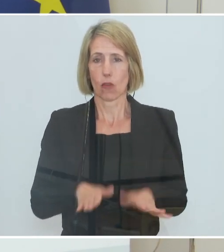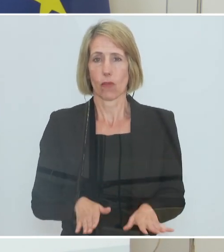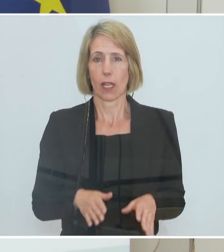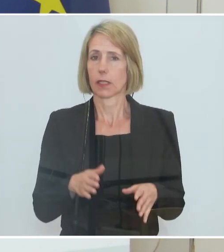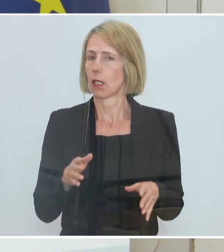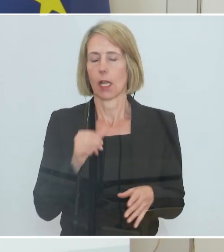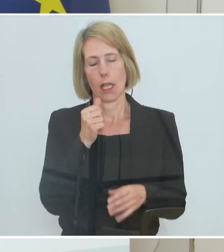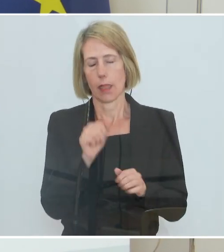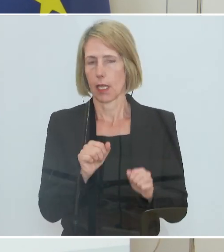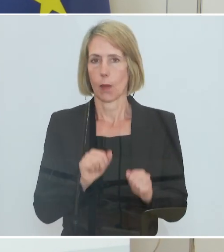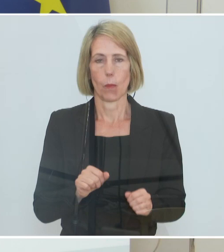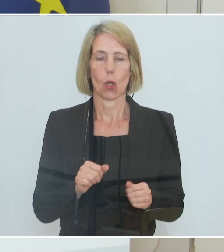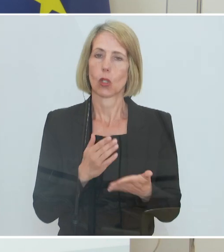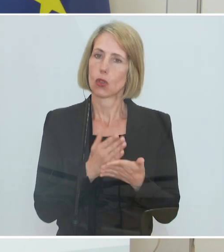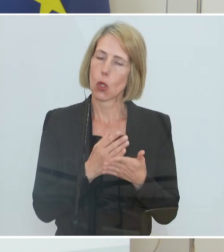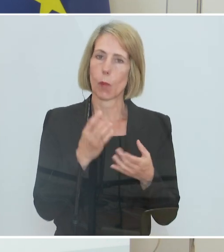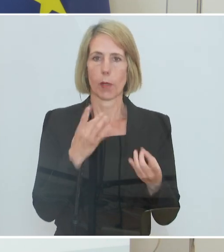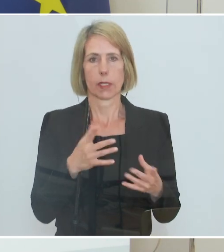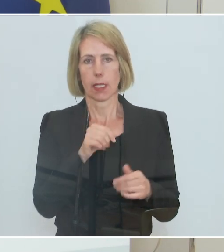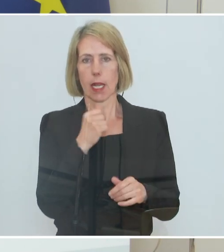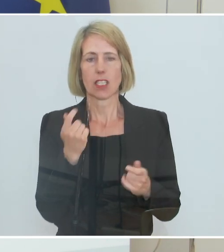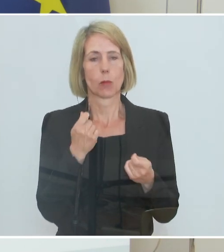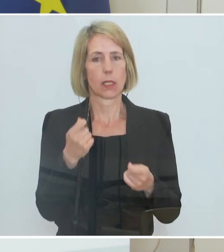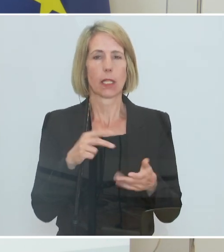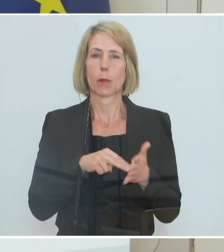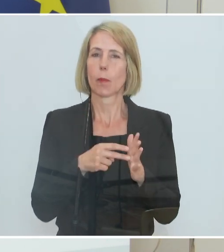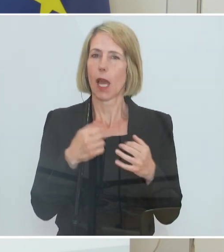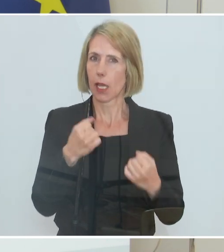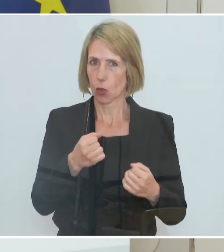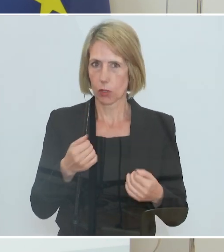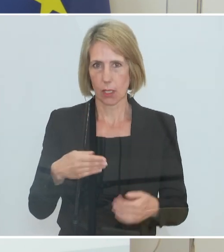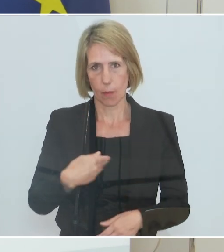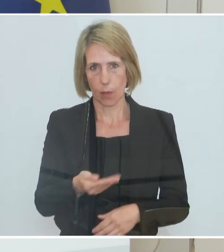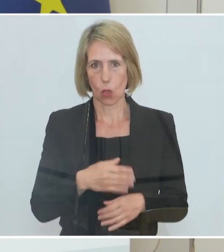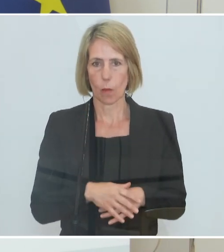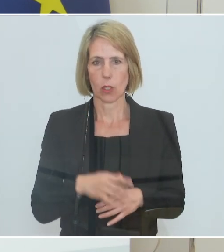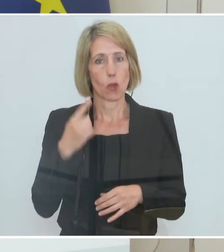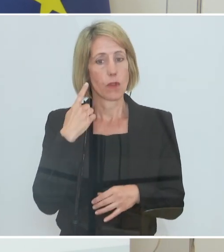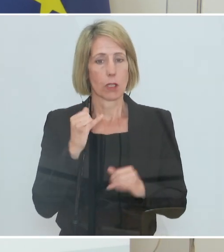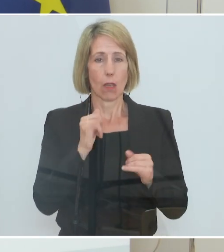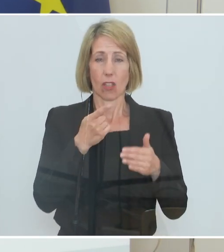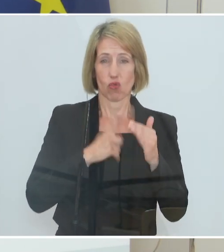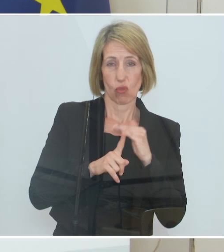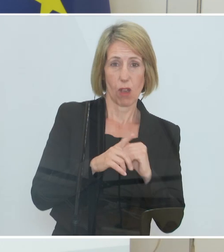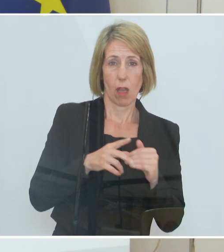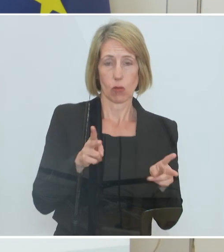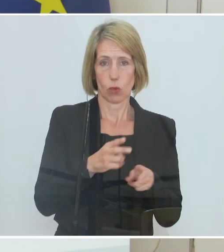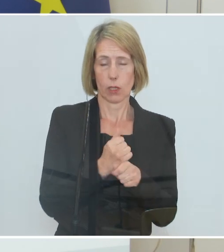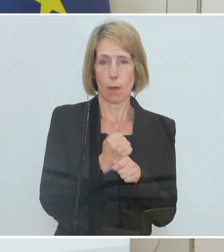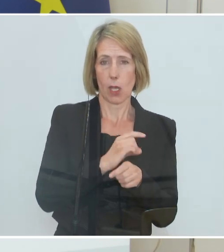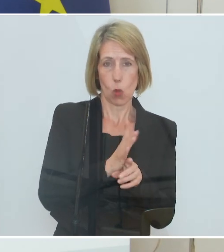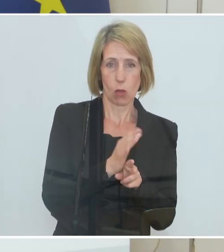Das ist alles schon passiert. Das heißt, die Betriebe haben auch Planungssicherheit. Das ist damit der wichtige Punkt. Und wissen, ob sie Zugang haben zur Corona-Kurzarbeit oder nicht.